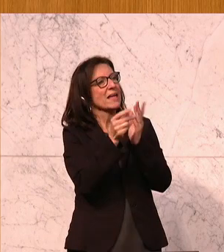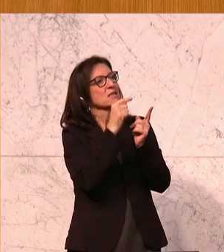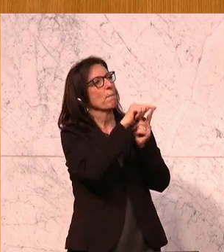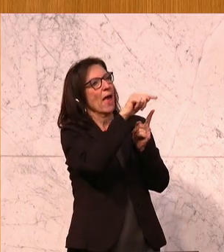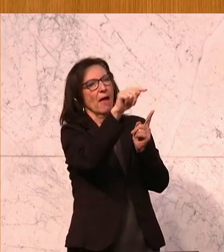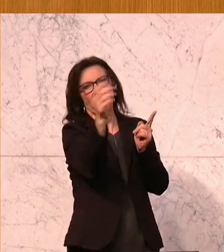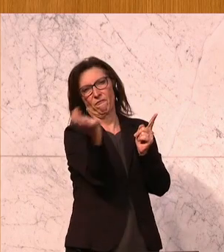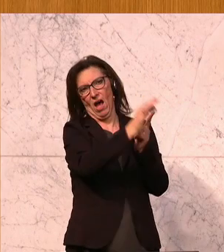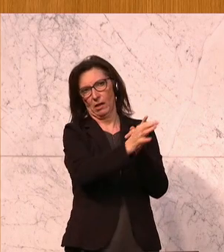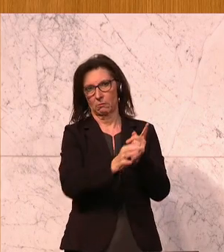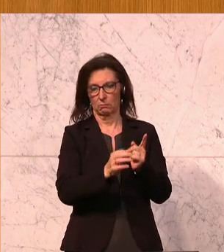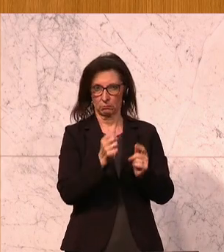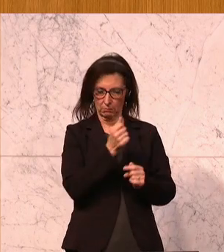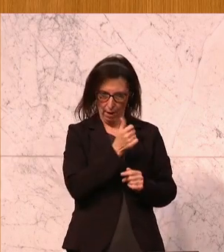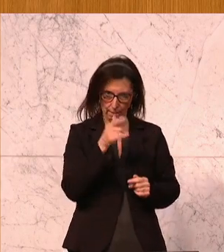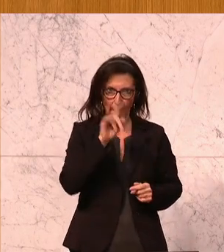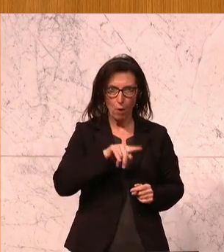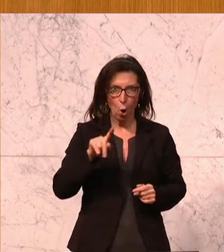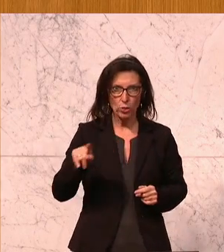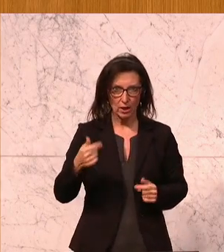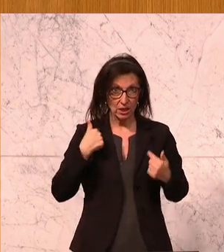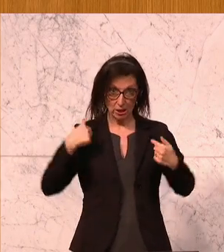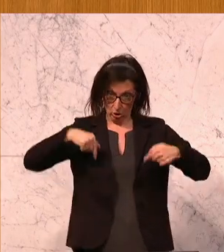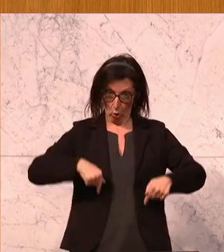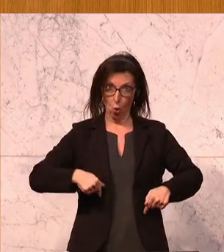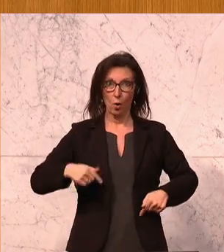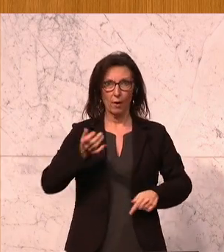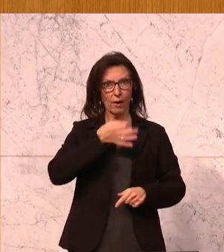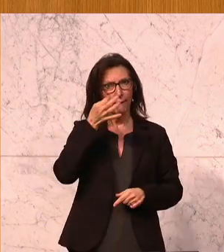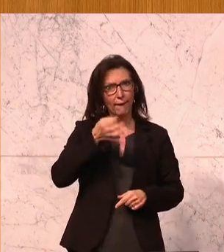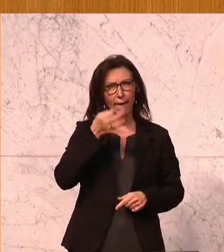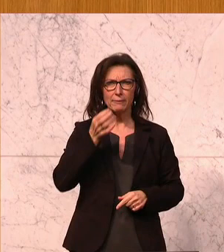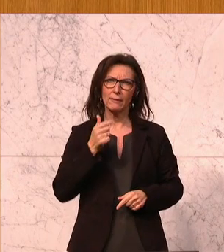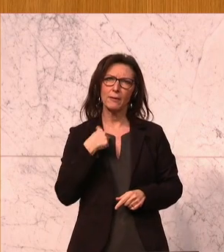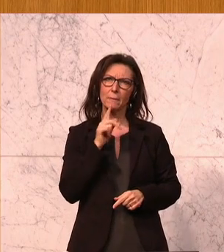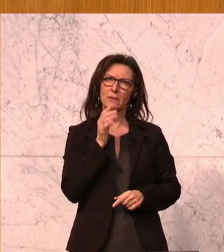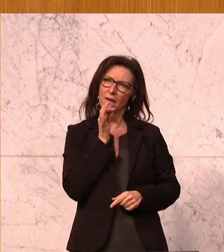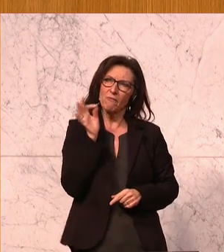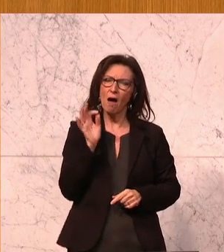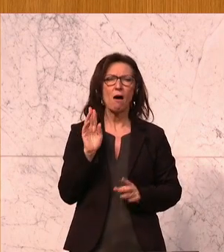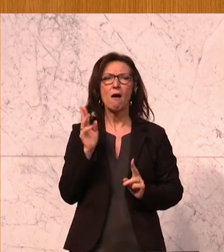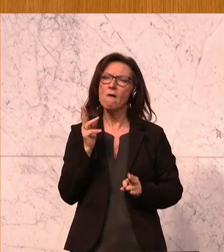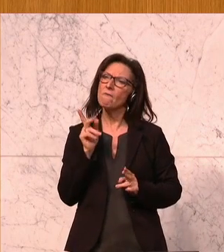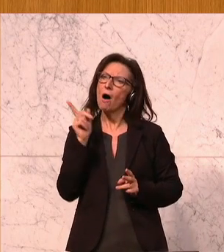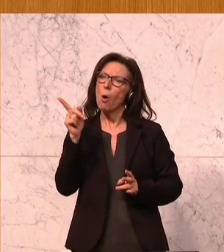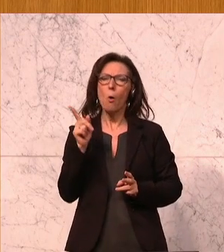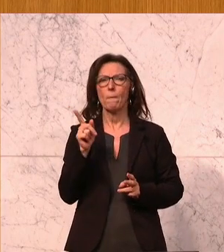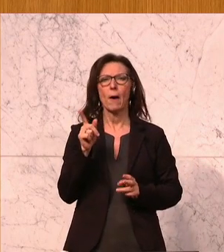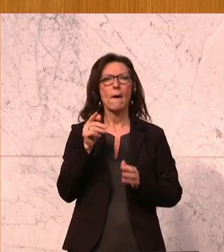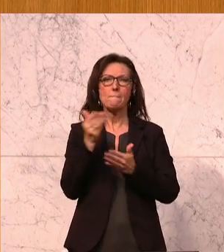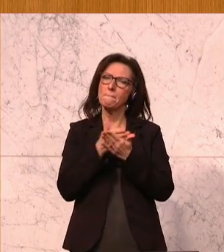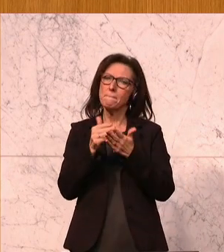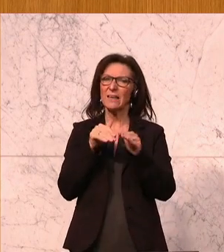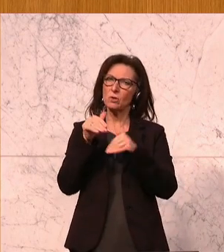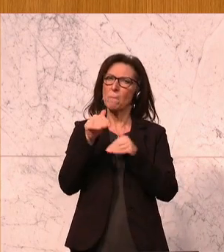Herr Minister, vor ein paar Monaten bin ich hier gestanden und habe Sie ein bisschen spitz gefragt, warum Sie eigentlich Bildungsminister geworden sind. Ich möchte Sie